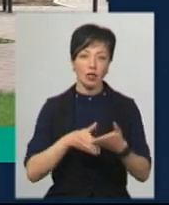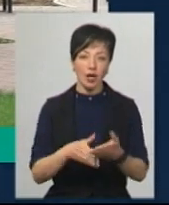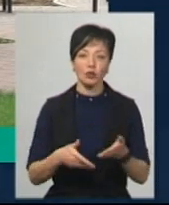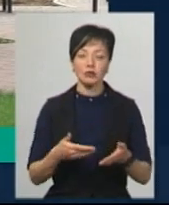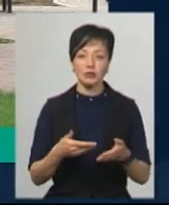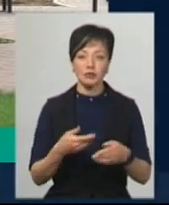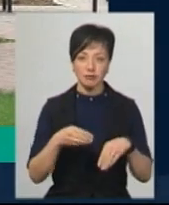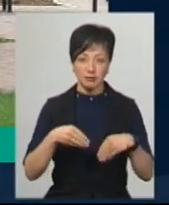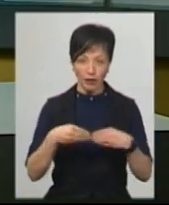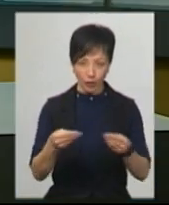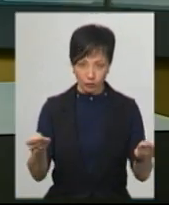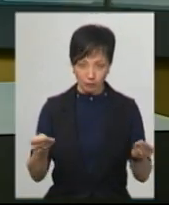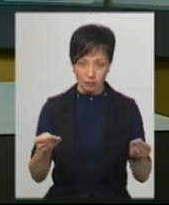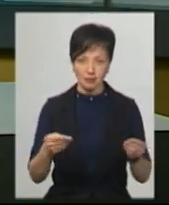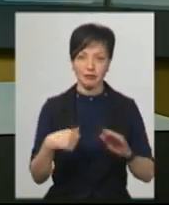безхатькам.